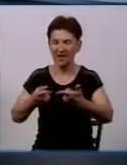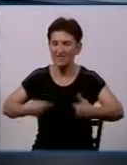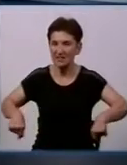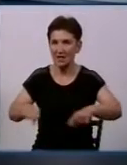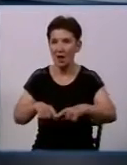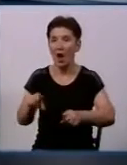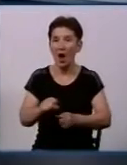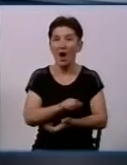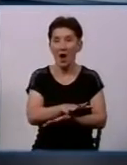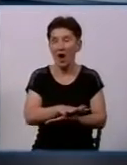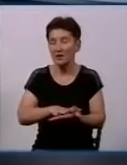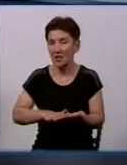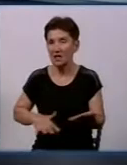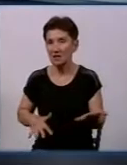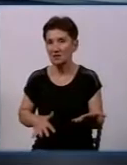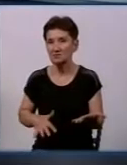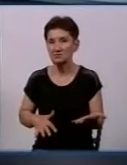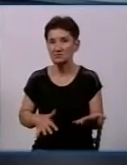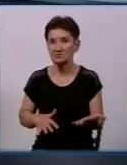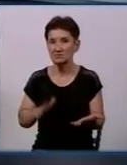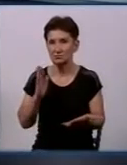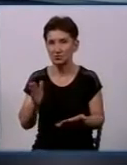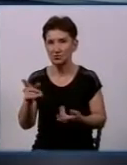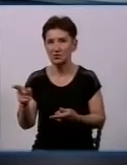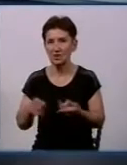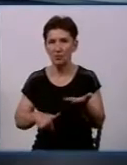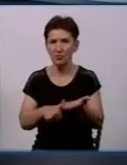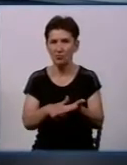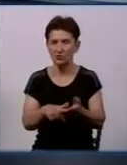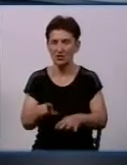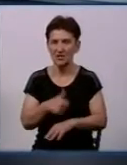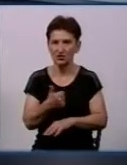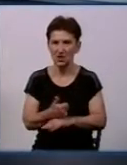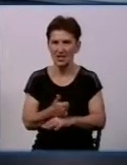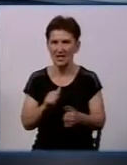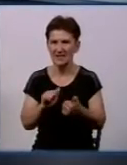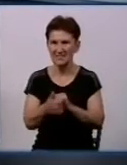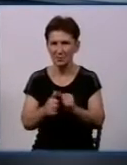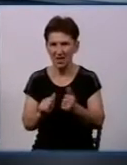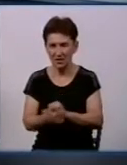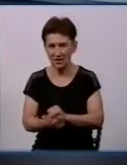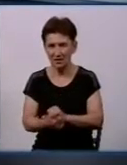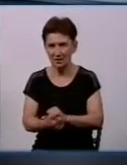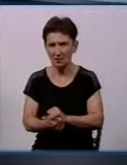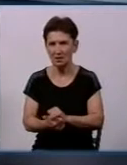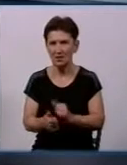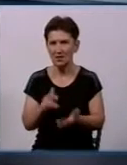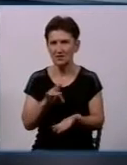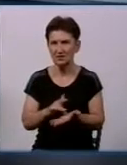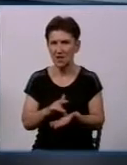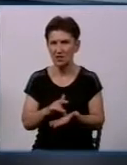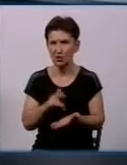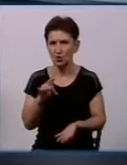А далі вже, як я вже сказав, це буде помічник начальника чергової зміни ОКЦ, далі